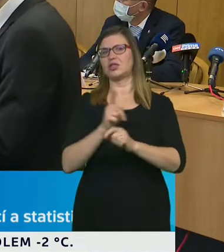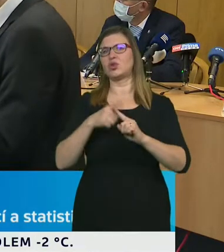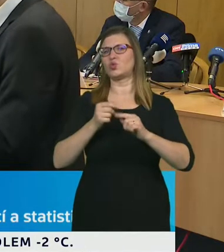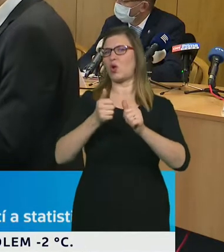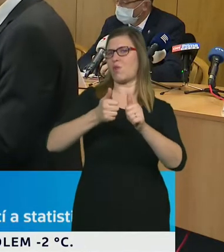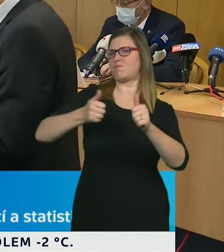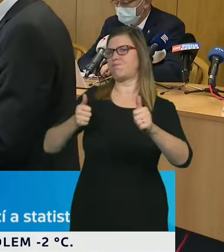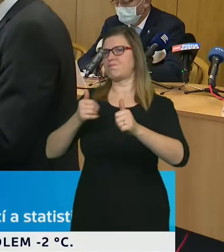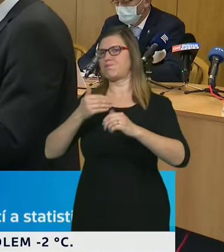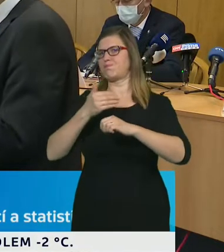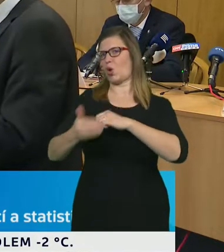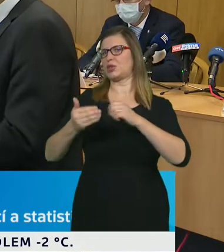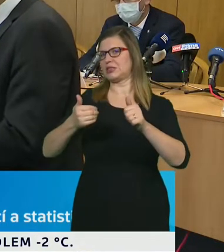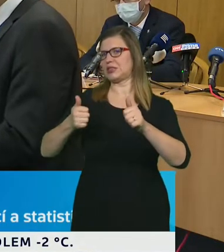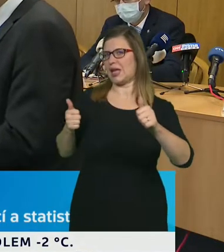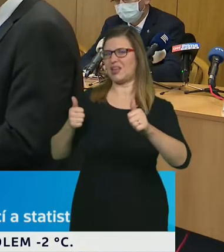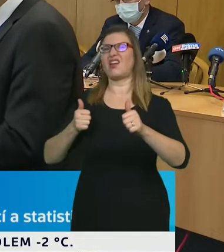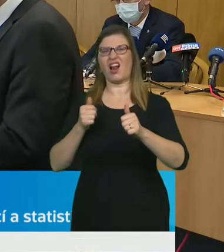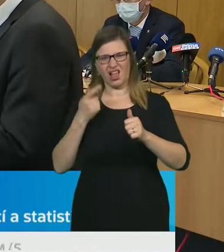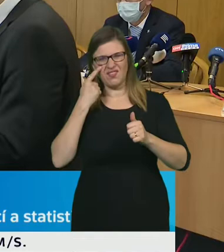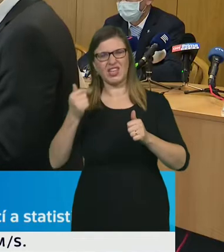obecně je to prostě kontinentální problém.